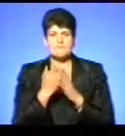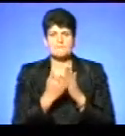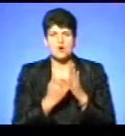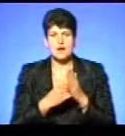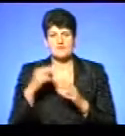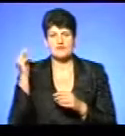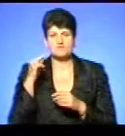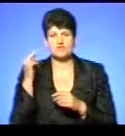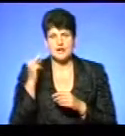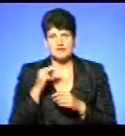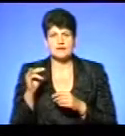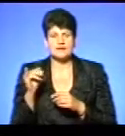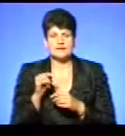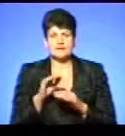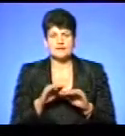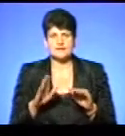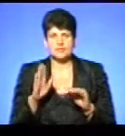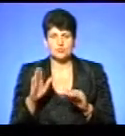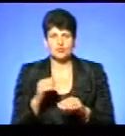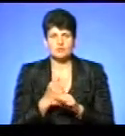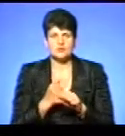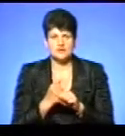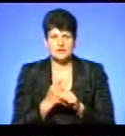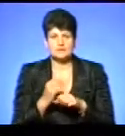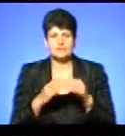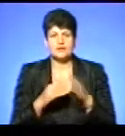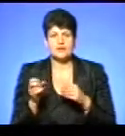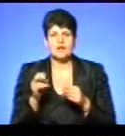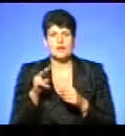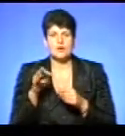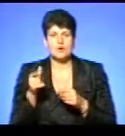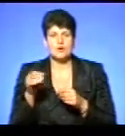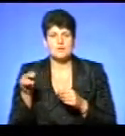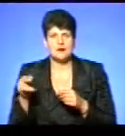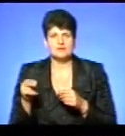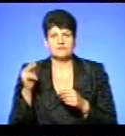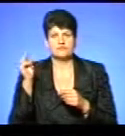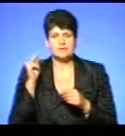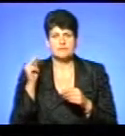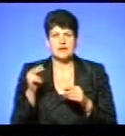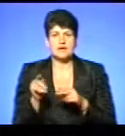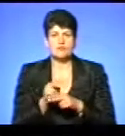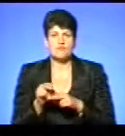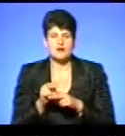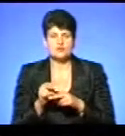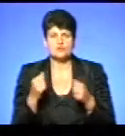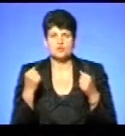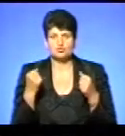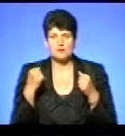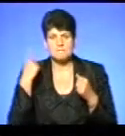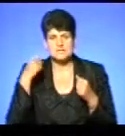навчання. І дітки будуть працювати з фахівцями, логопедом, вчителем лікувальної фізкультури, психологом.